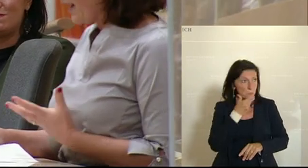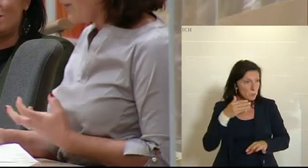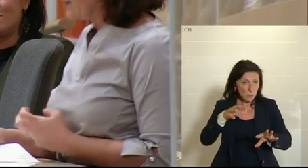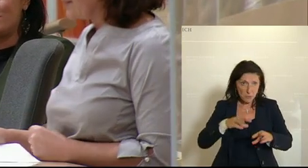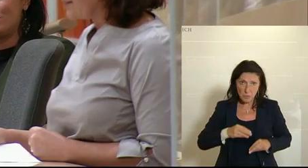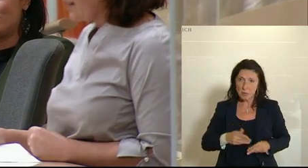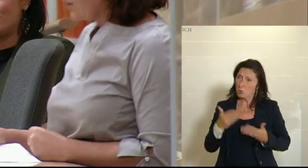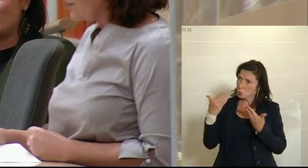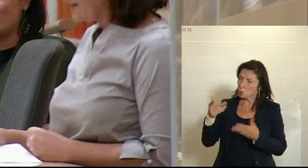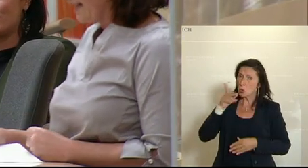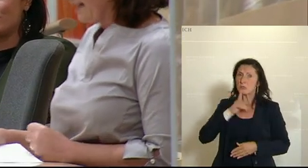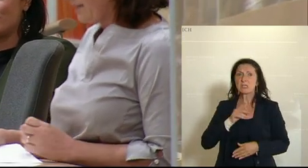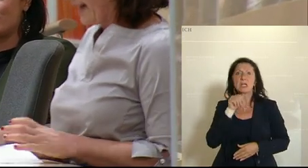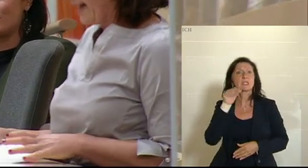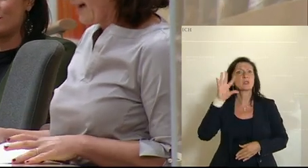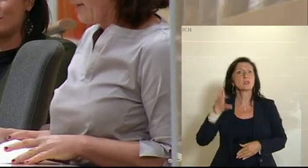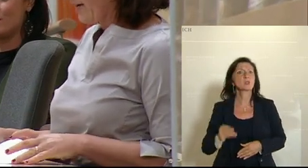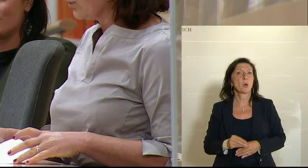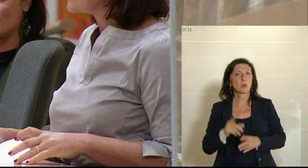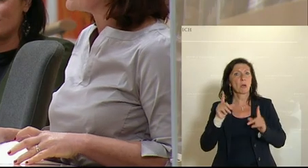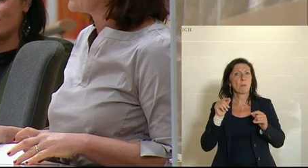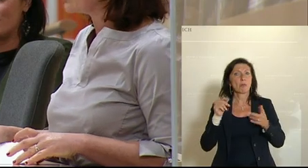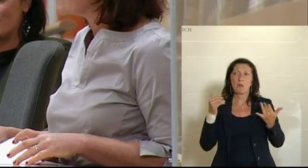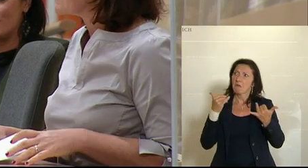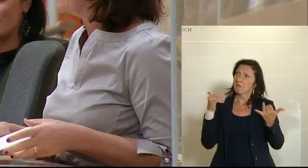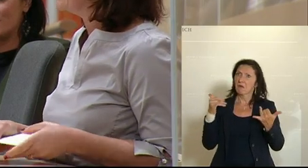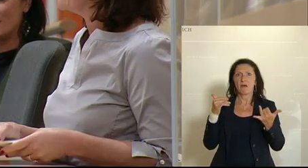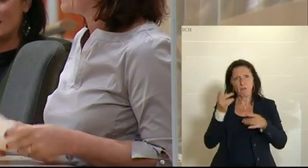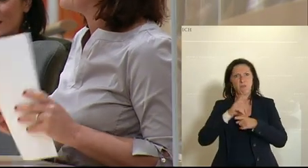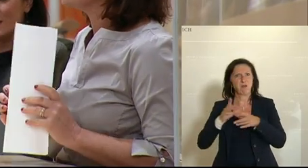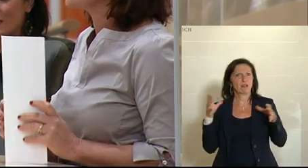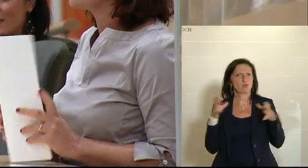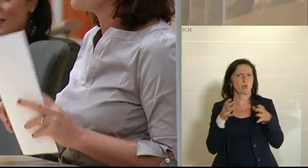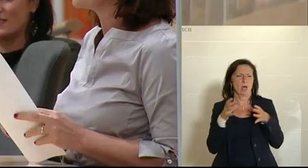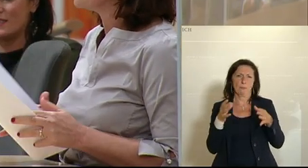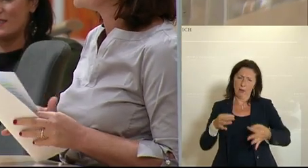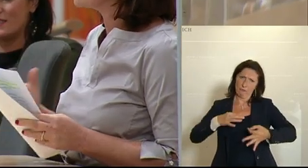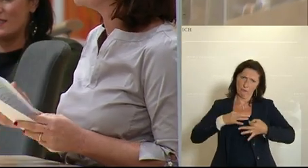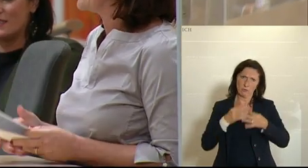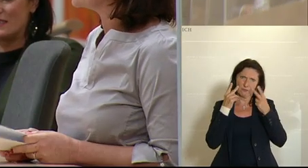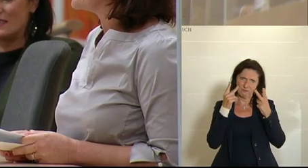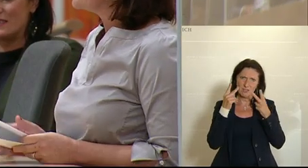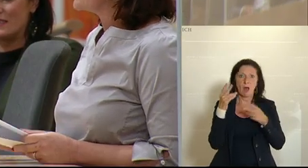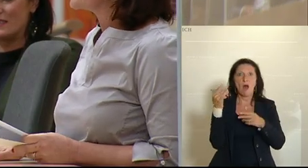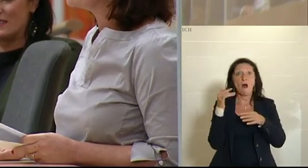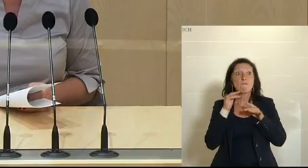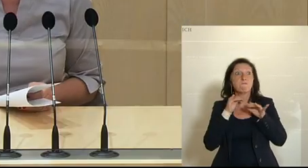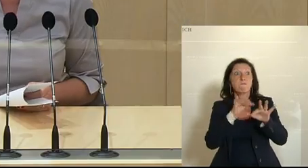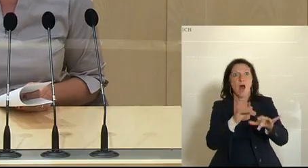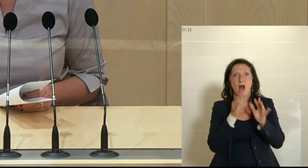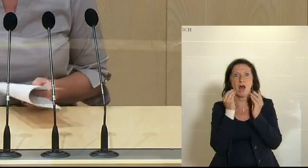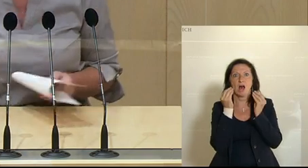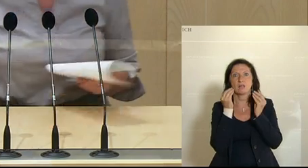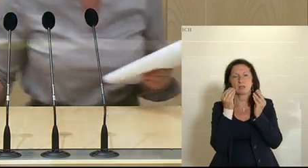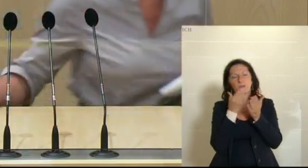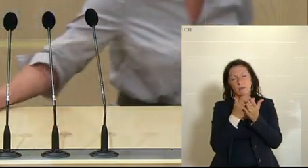trägt überhaupt nicht zum Miteinander bei, aber uns ist es ein großes Anliegen, gerade unser hohes Gut Wasser, deshalb stimmen wir